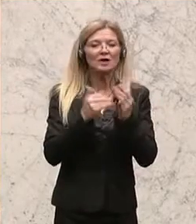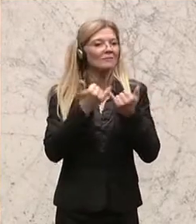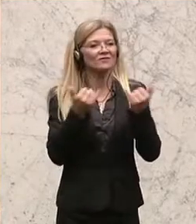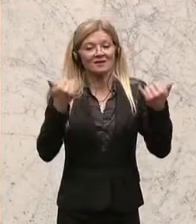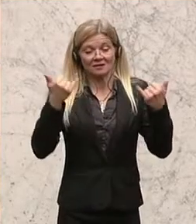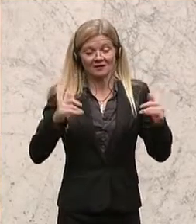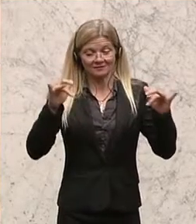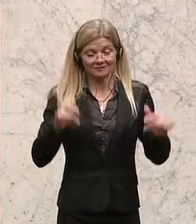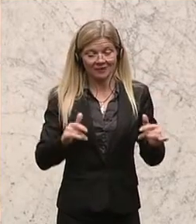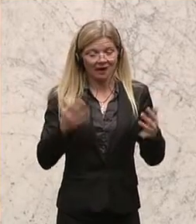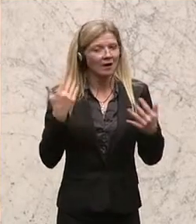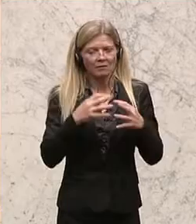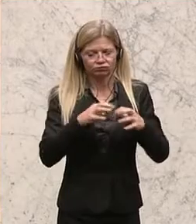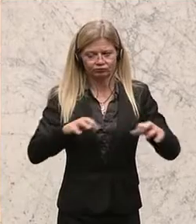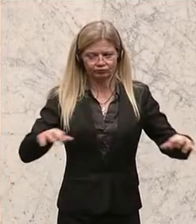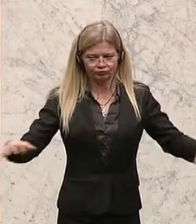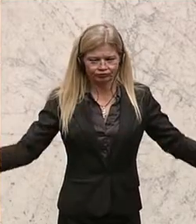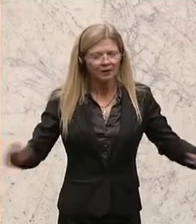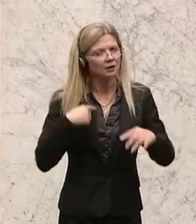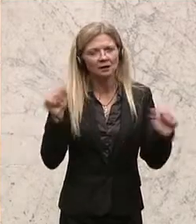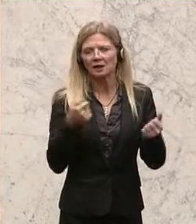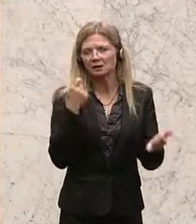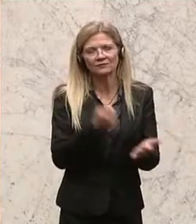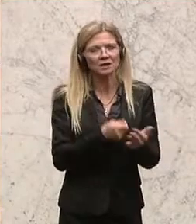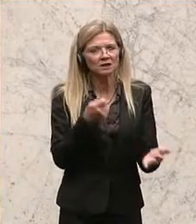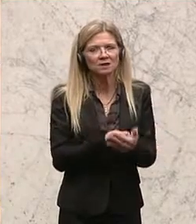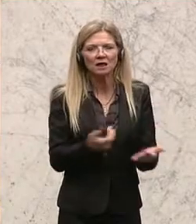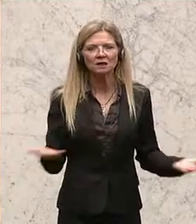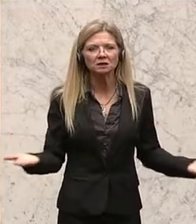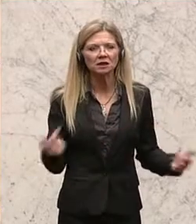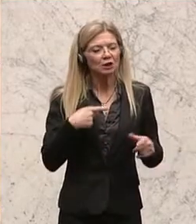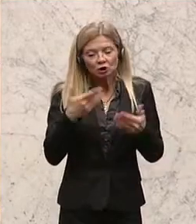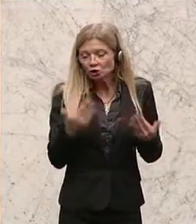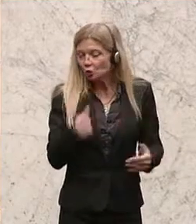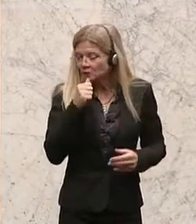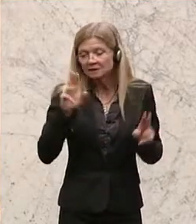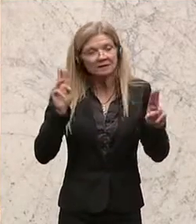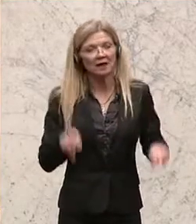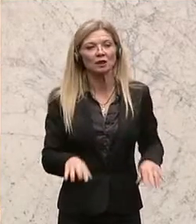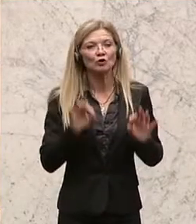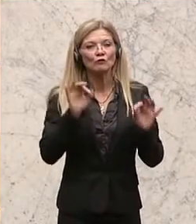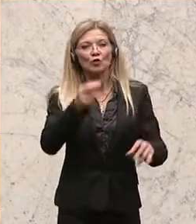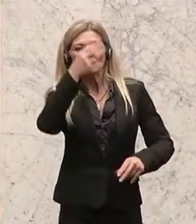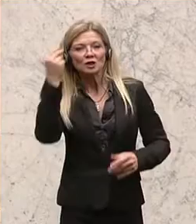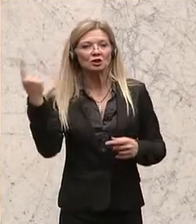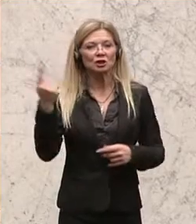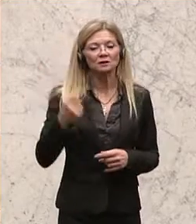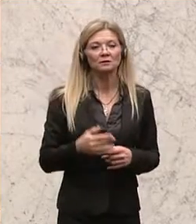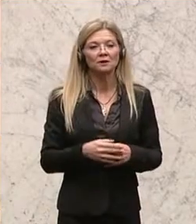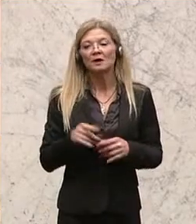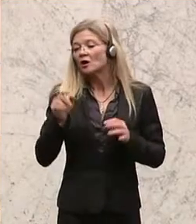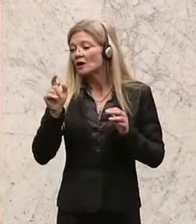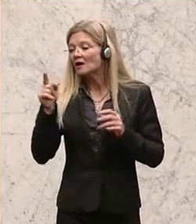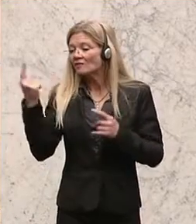Lot gegangen. Und so ist es nicht finanzierbar, so ist es nicht gerecht für diejenigen Menschen, die dafür sorgen,